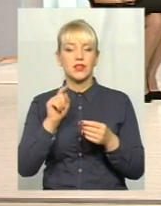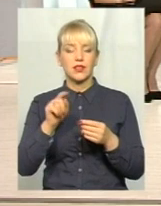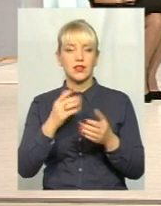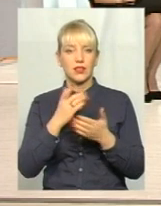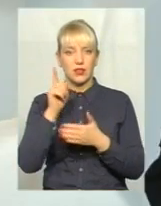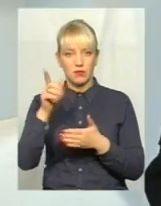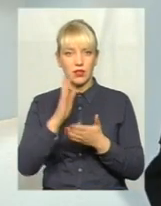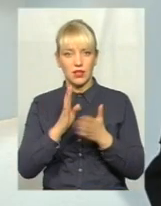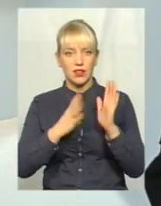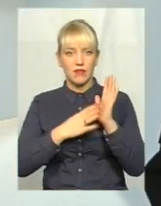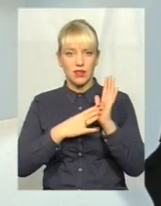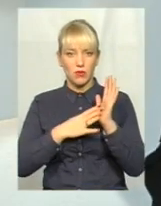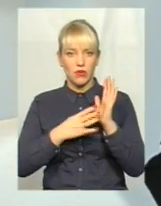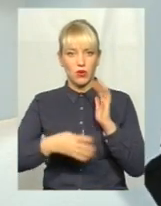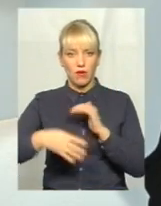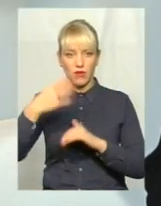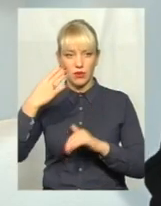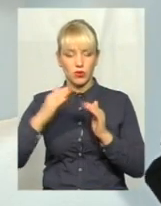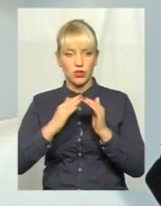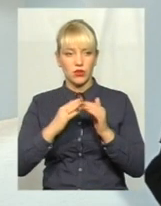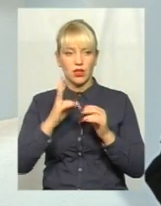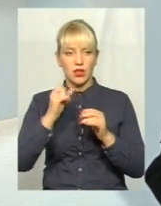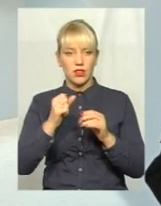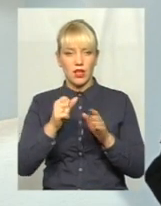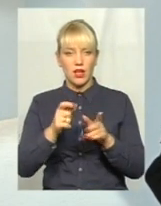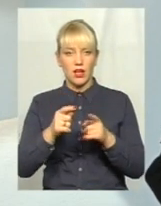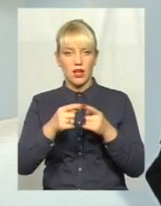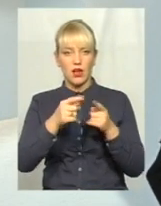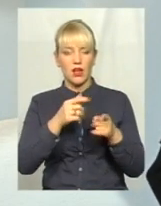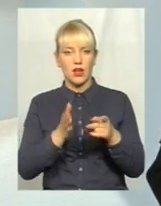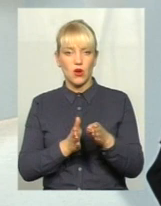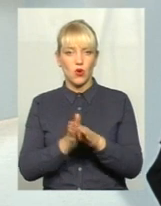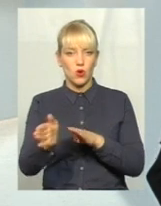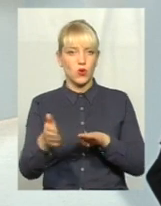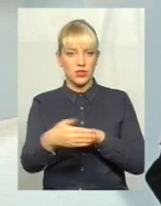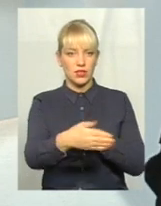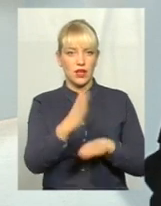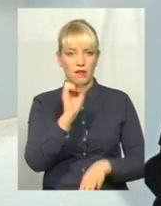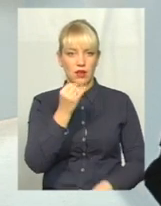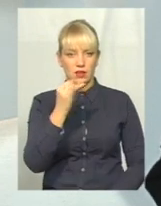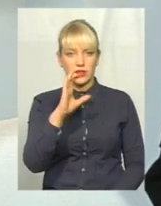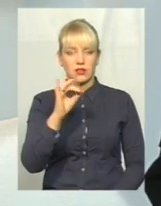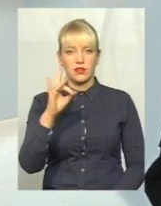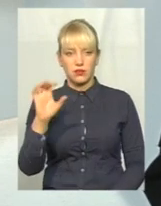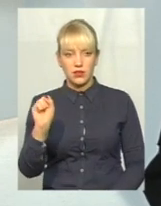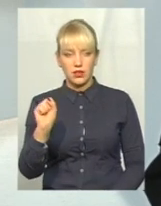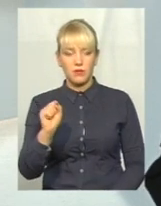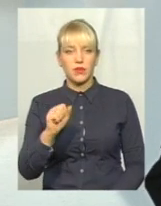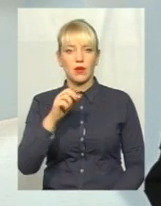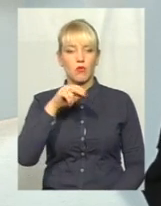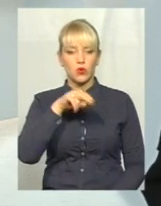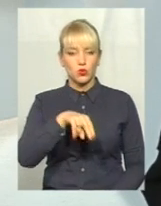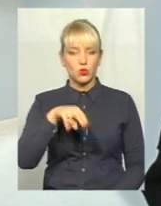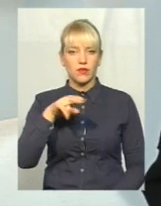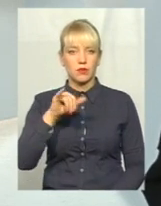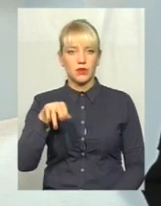'ятиповерховий будинок, він розташований на розі вулиць Вайсера і Проскульського підпілля. Вони